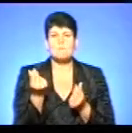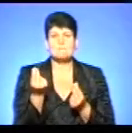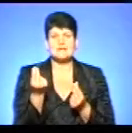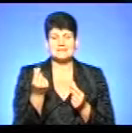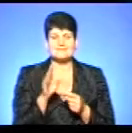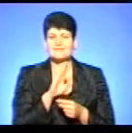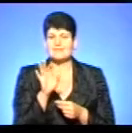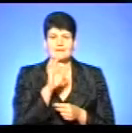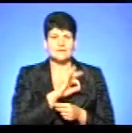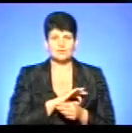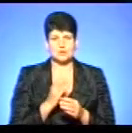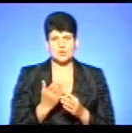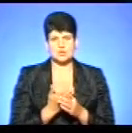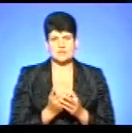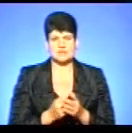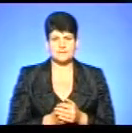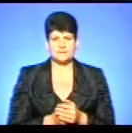частини невикористаної субсидії?